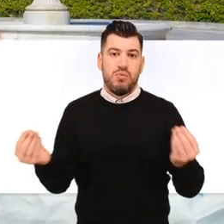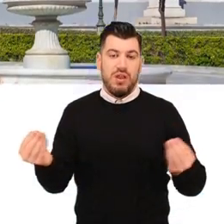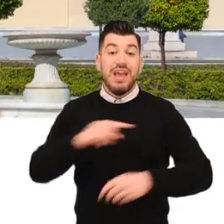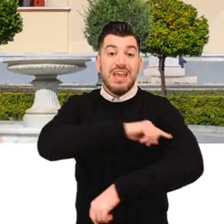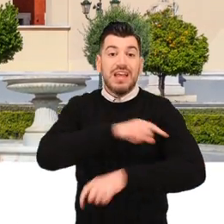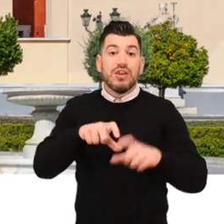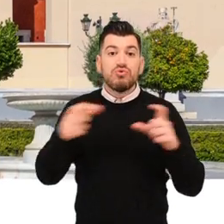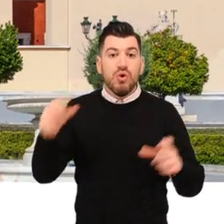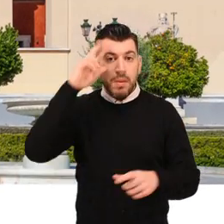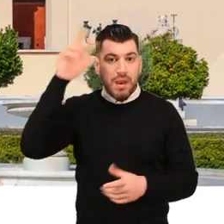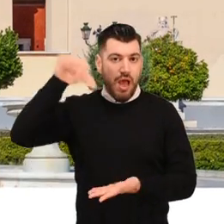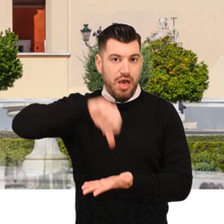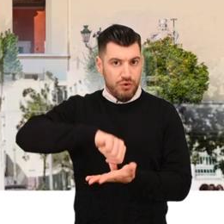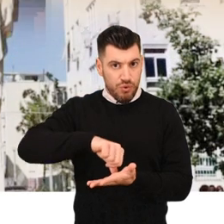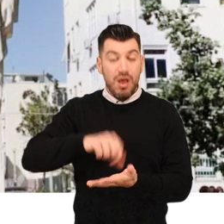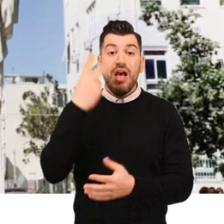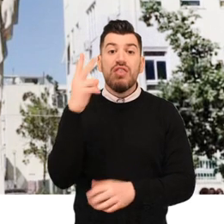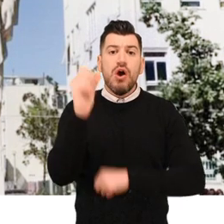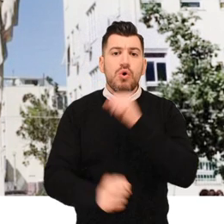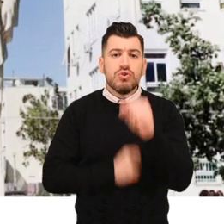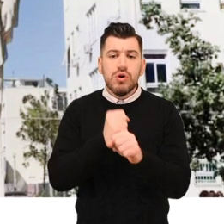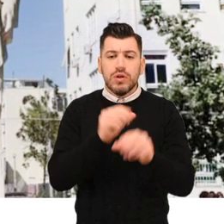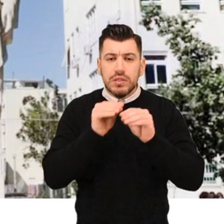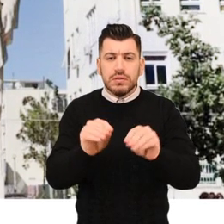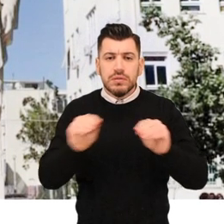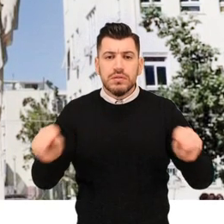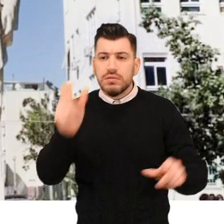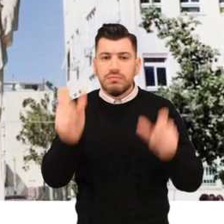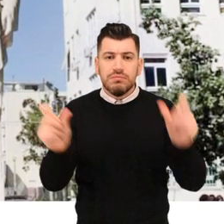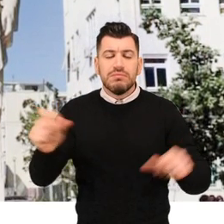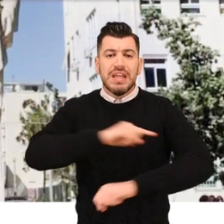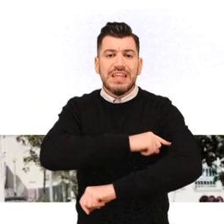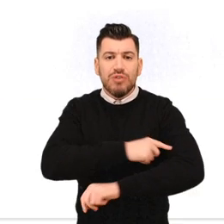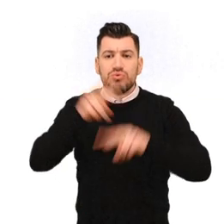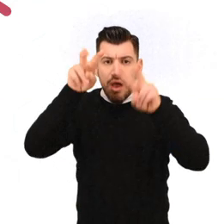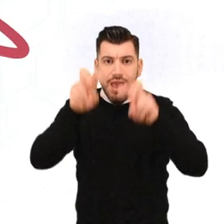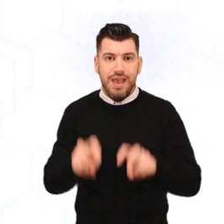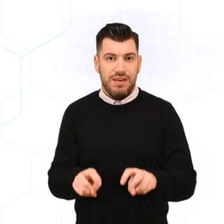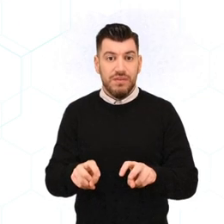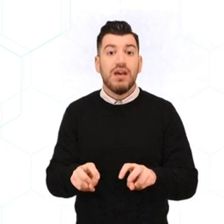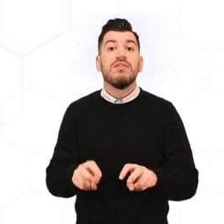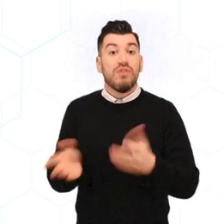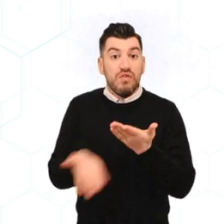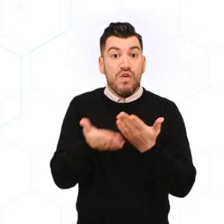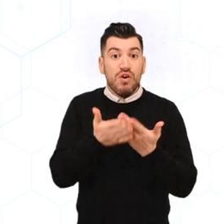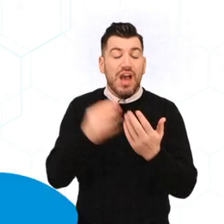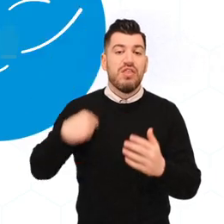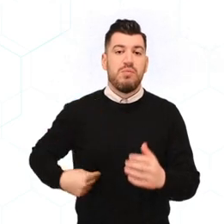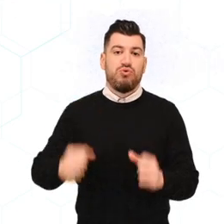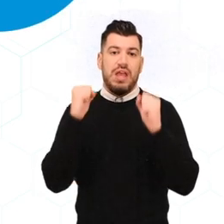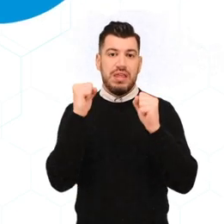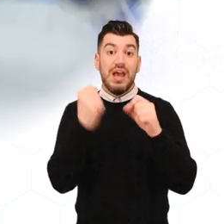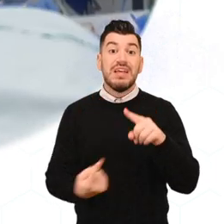Σχολή του Πανεπιστημίου Αθηνών, στα 200 χρόνια προσφοράς στην ιατρική εκπαίδευση και έρευνα, περιφρουρεί τη δημόσια υγεία και